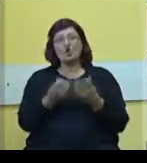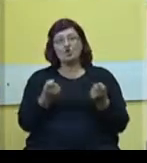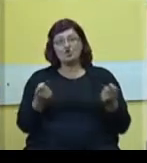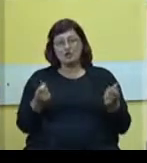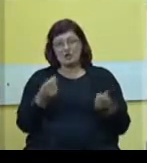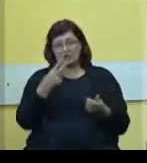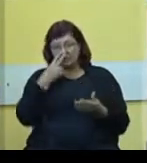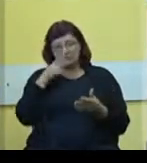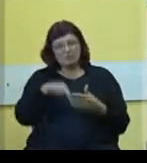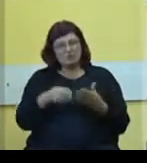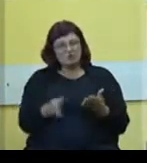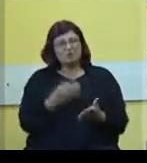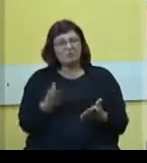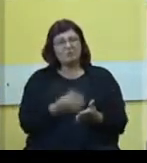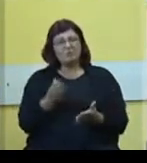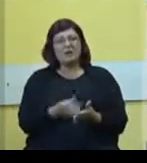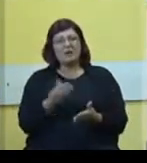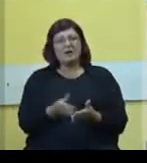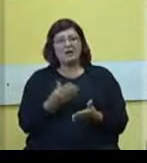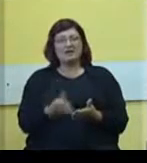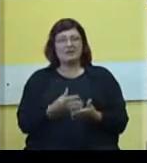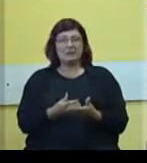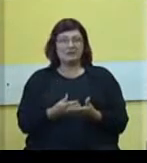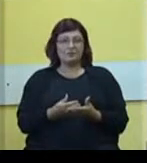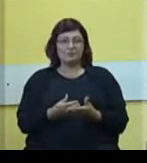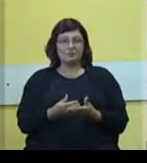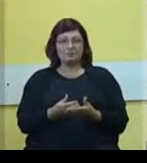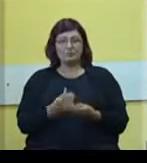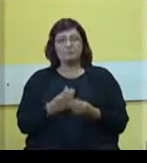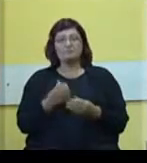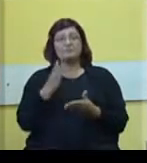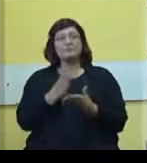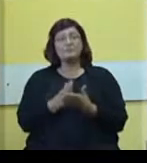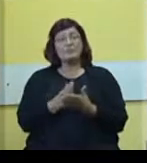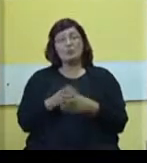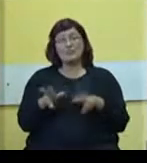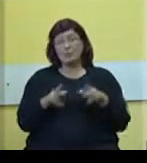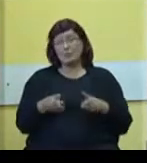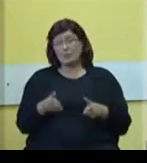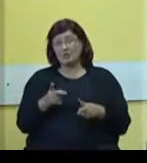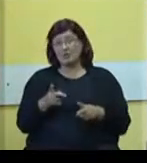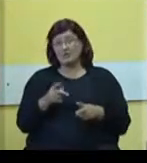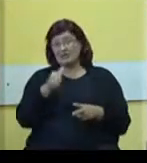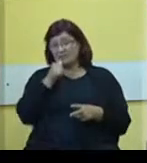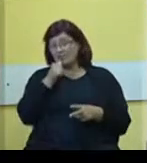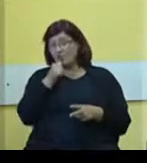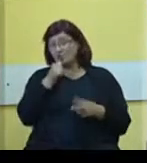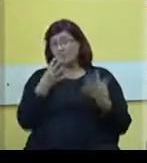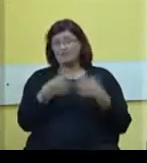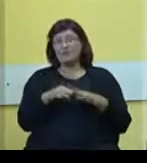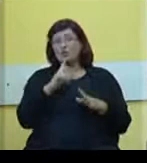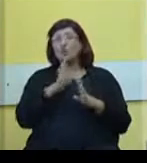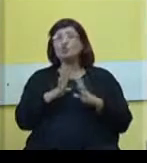pogledamo, pa pogledamo samo za sekretarijat za poljoprivredu, vodoprivredu i šumarstvo.